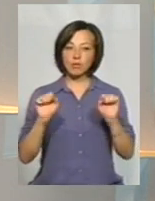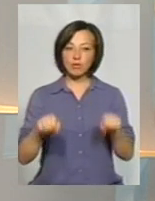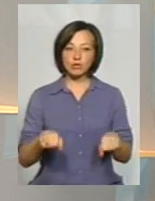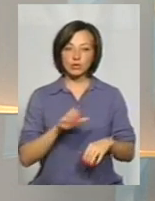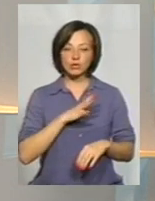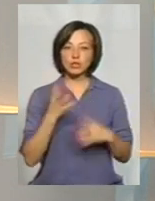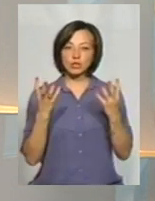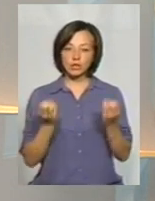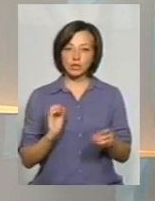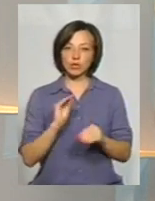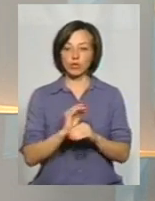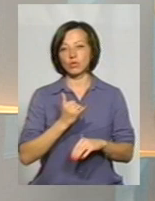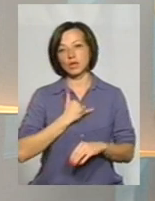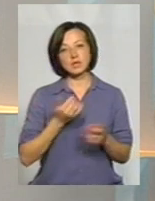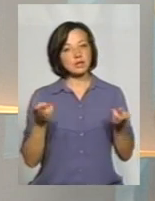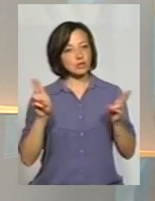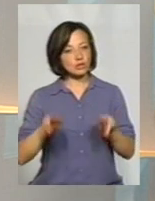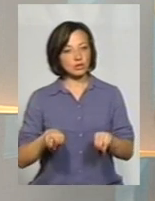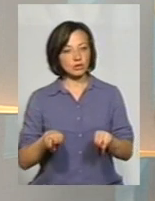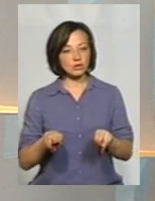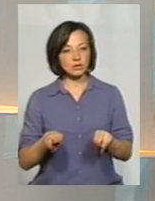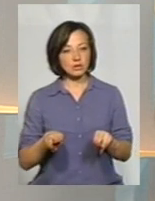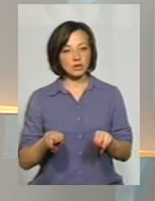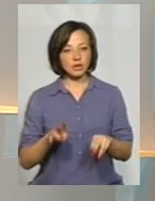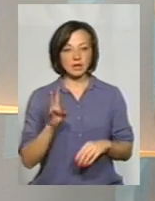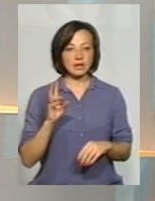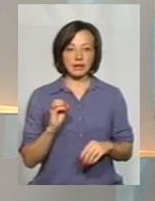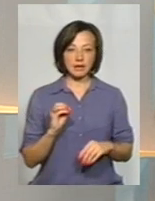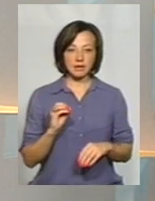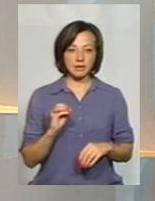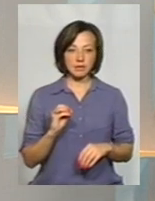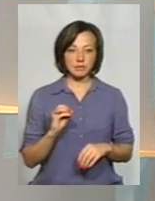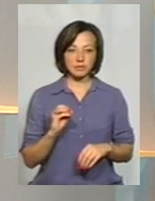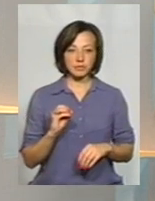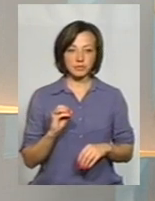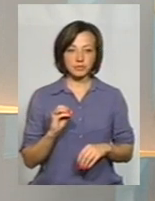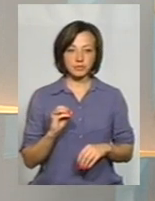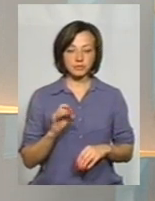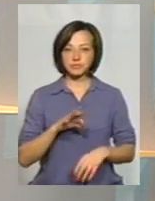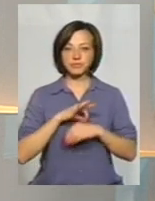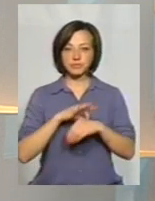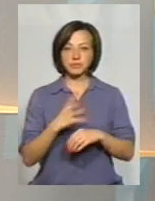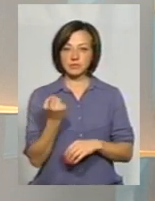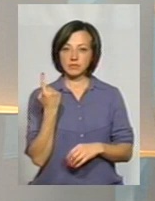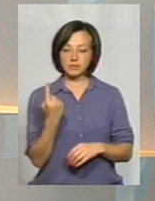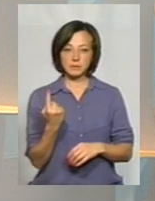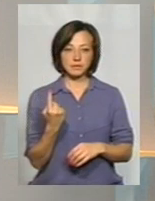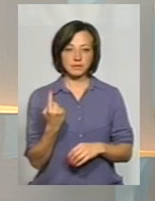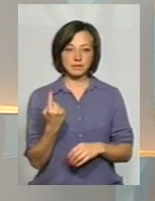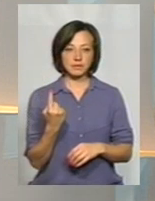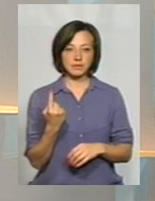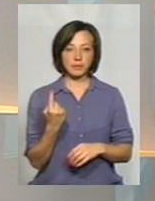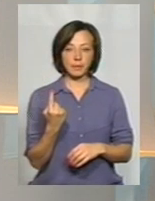ще, тому що в нас залишилася непроведена ще одна закупівля